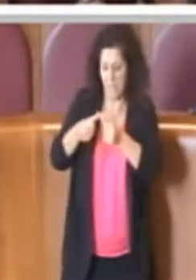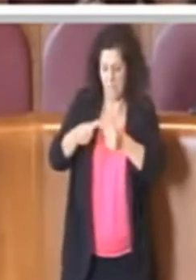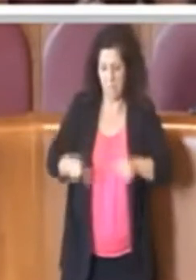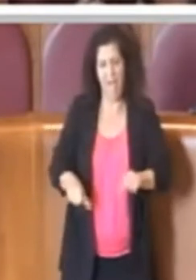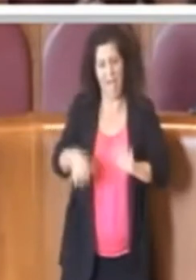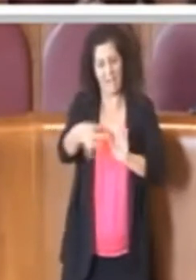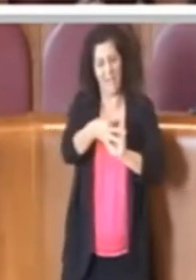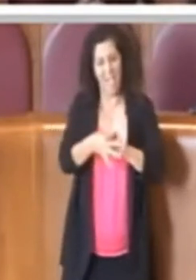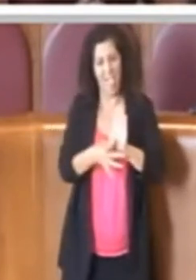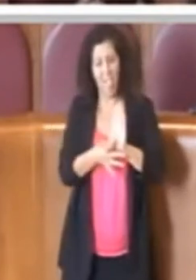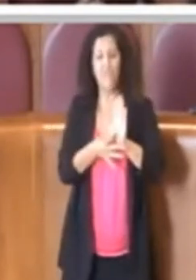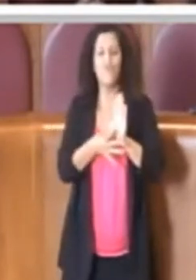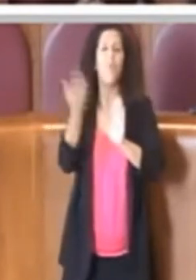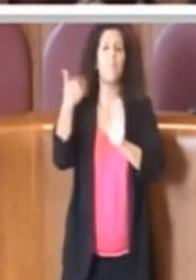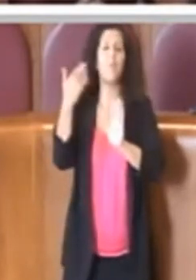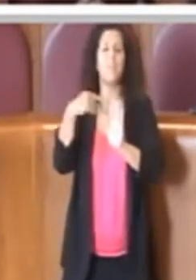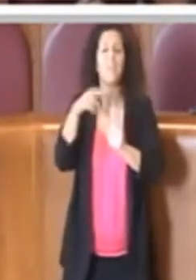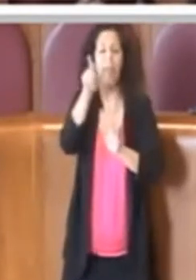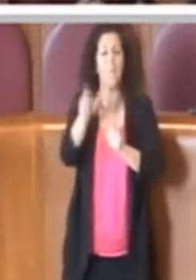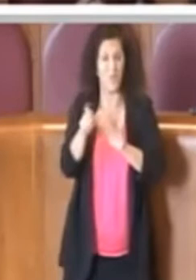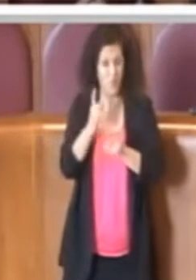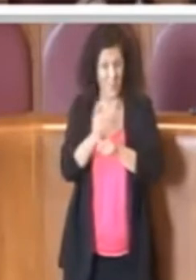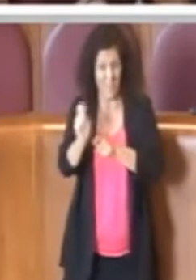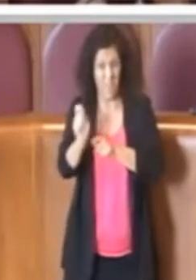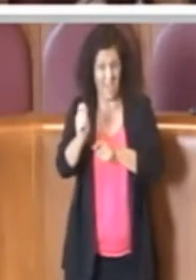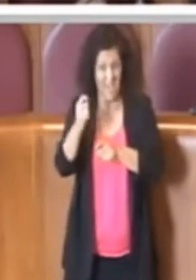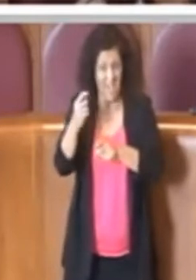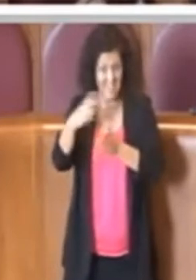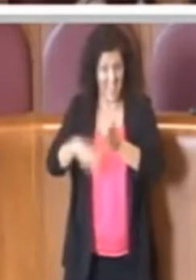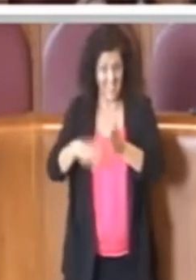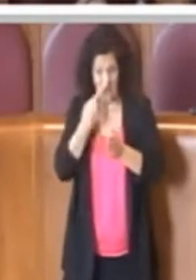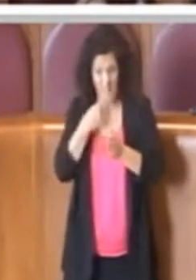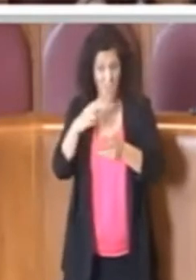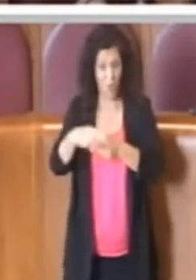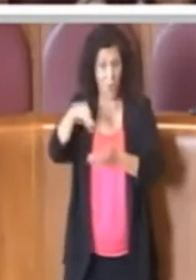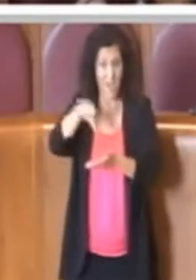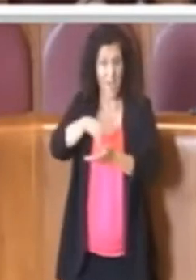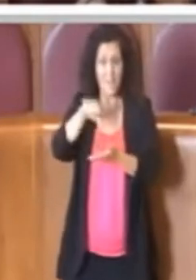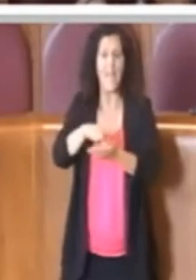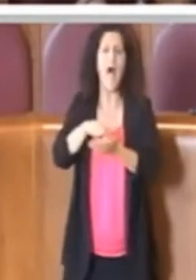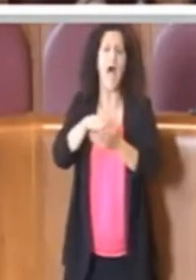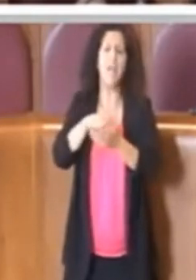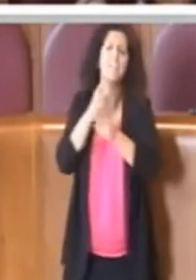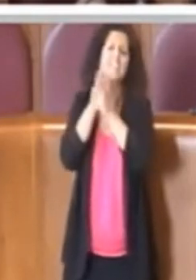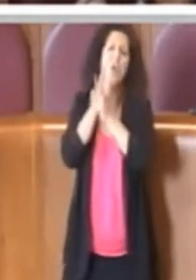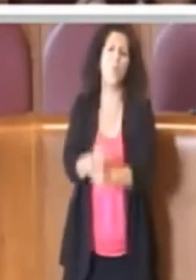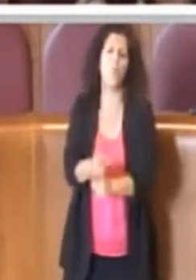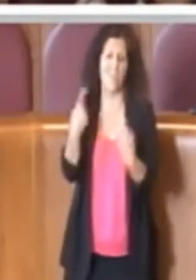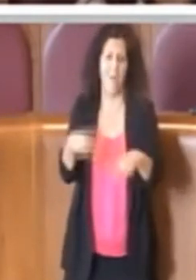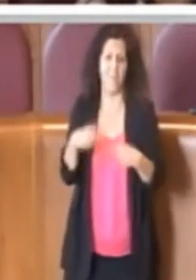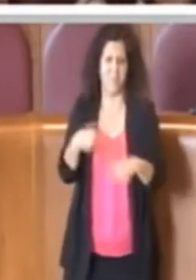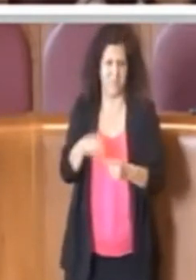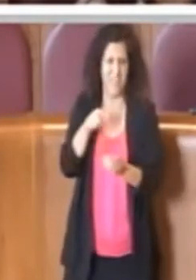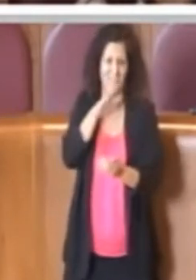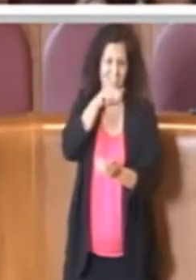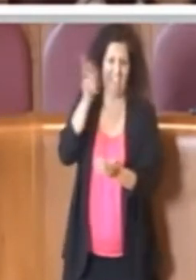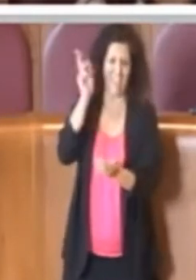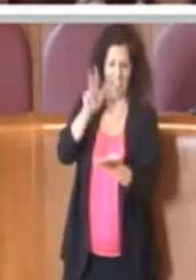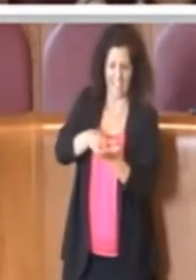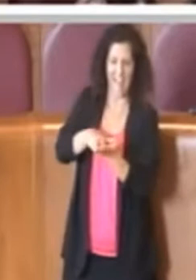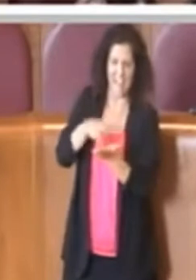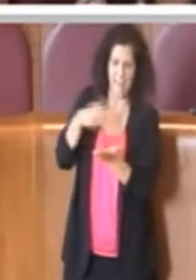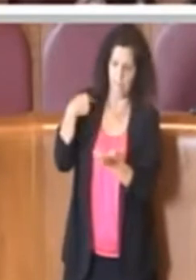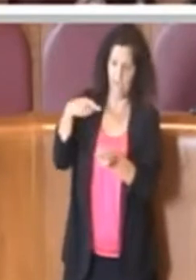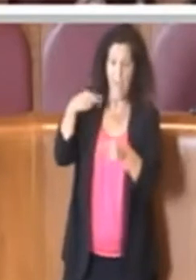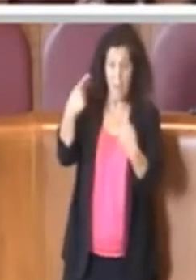contribuente di Roma Capitale si trovava a dover poi espletare la propria azione e di